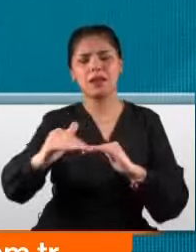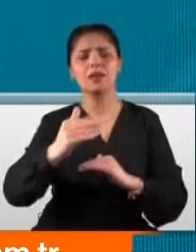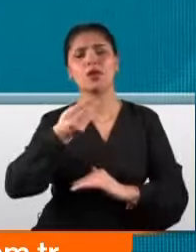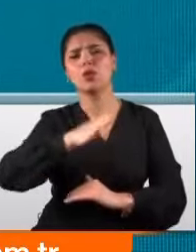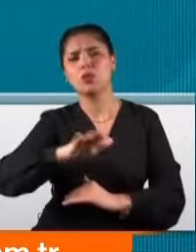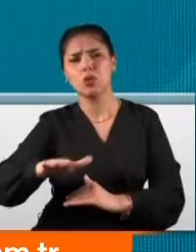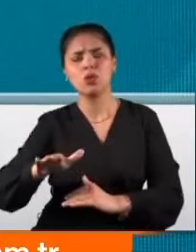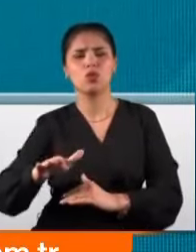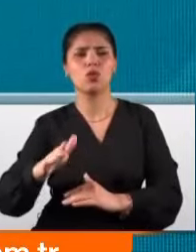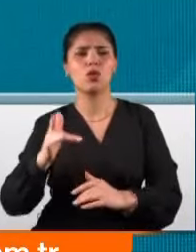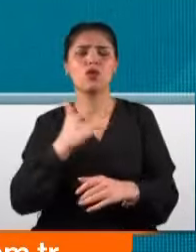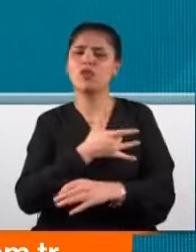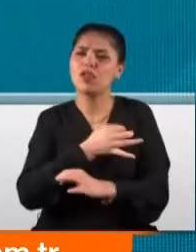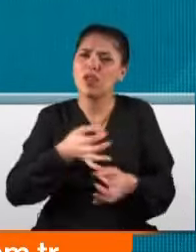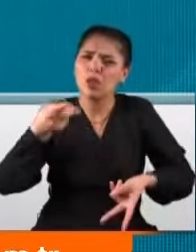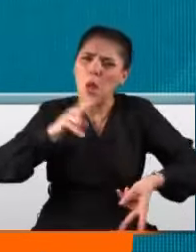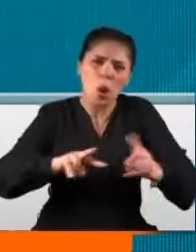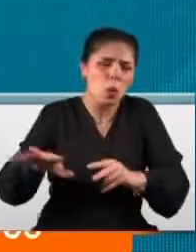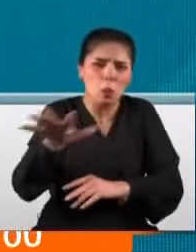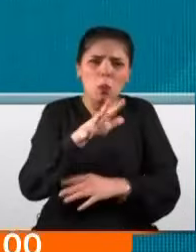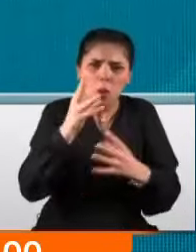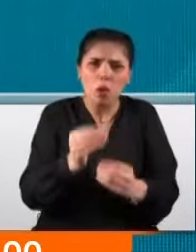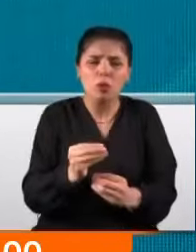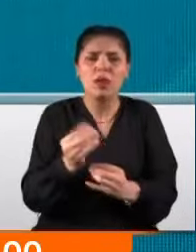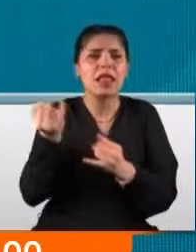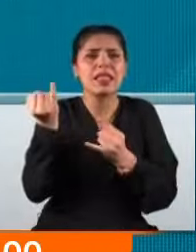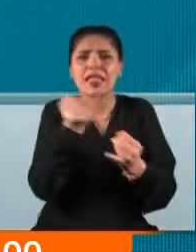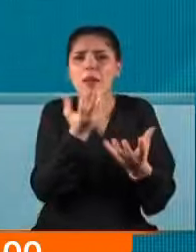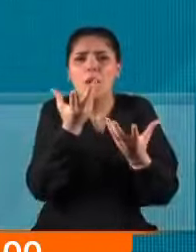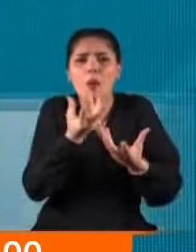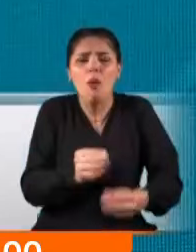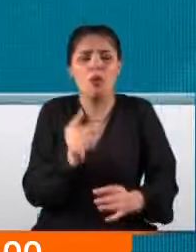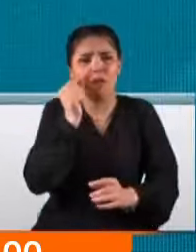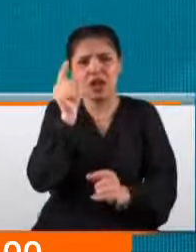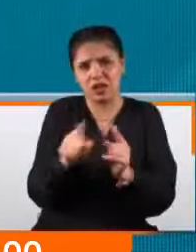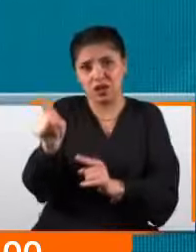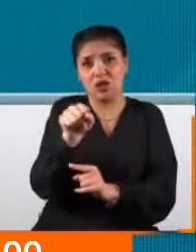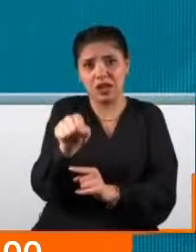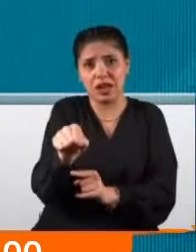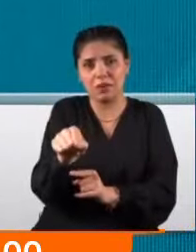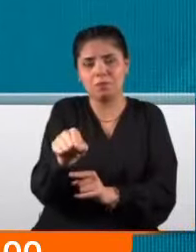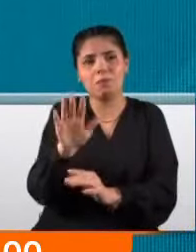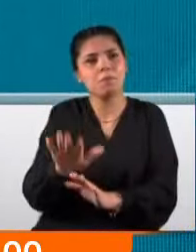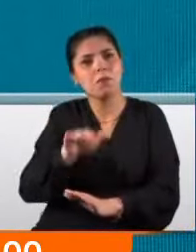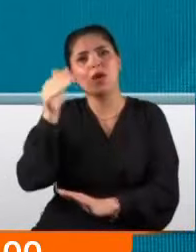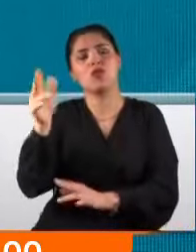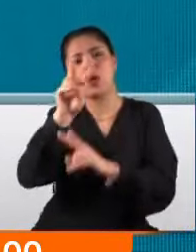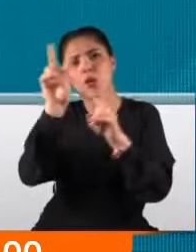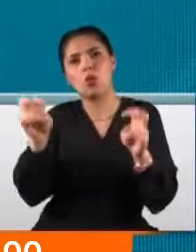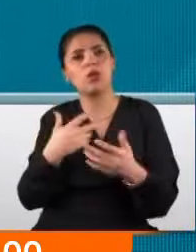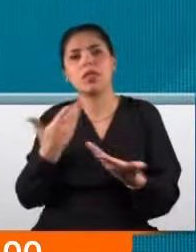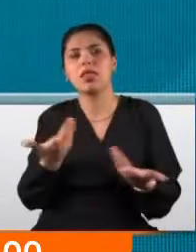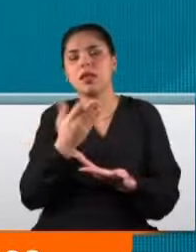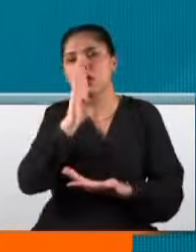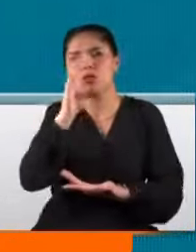vahşice katledilmesine tepkisiz kalanları diğer konularda biz nasıl